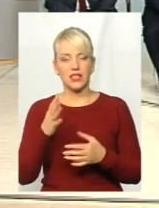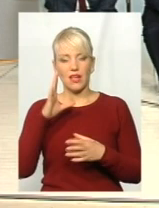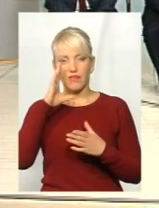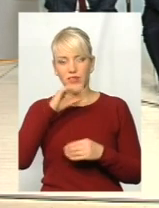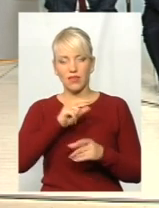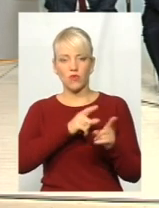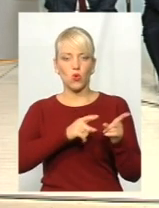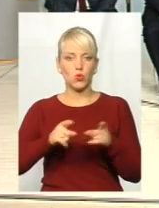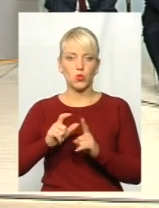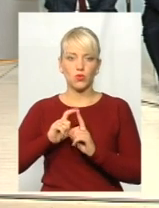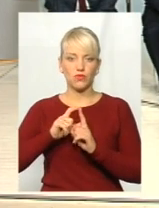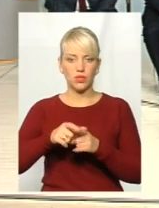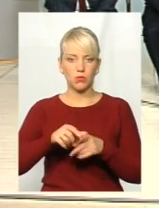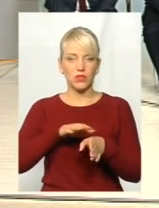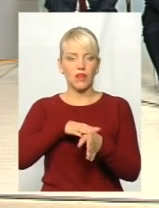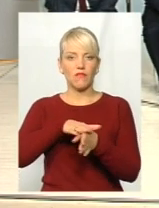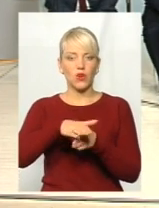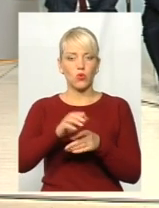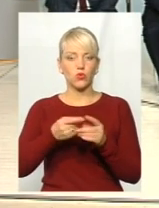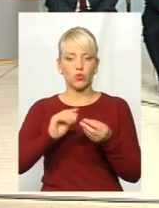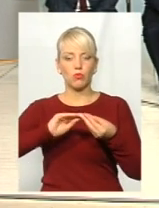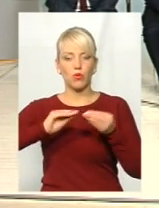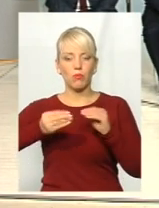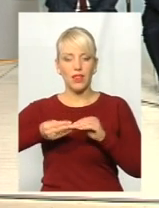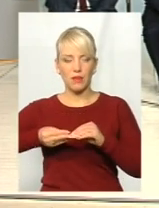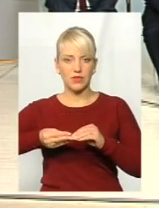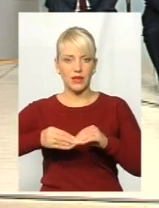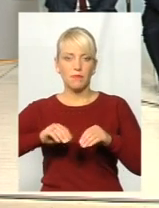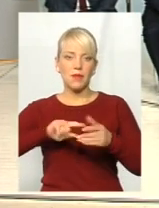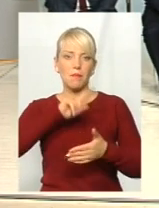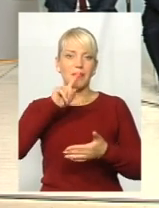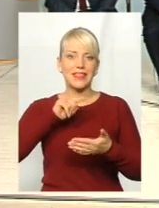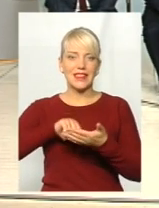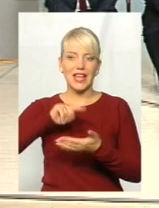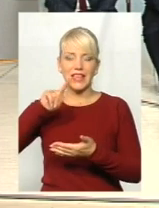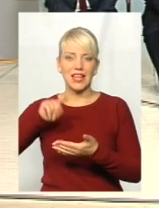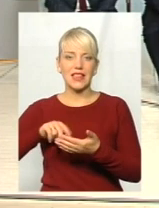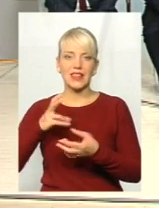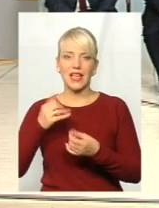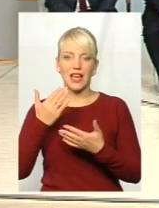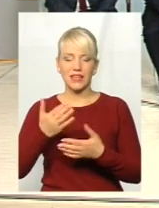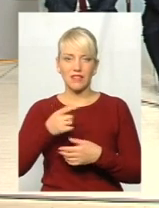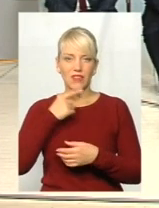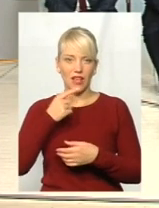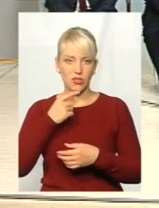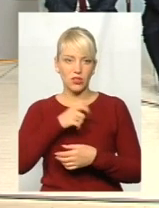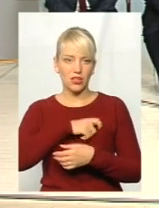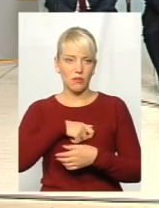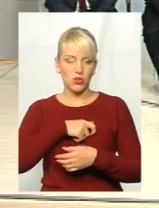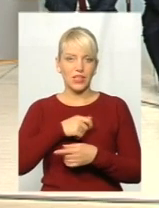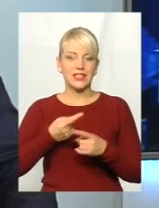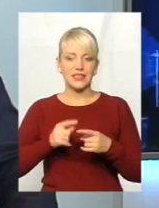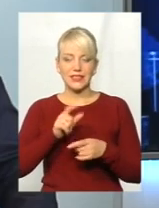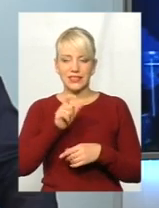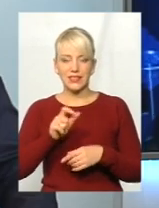виконують ті проблемні питання, вирішують ті проблемні питання, на які вказують депутати, ті, до кого